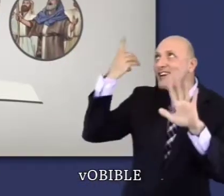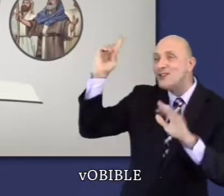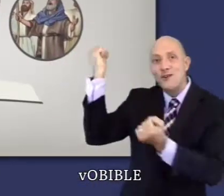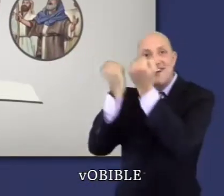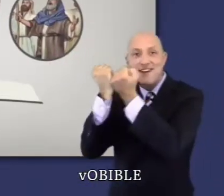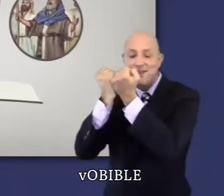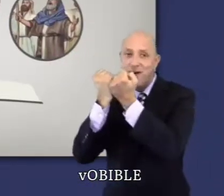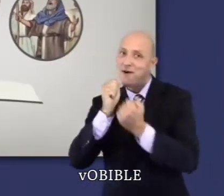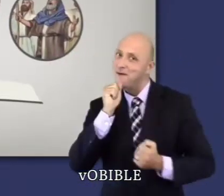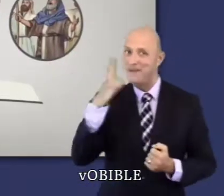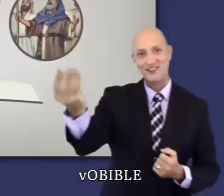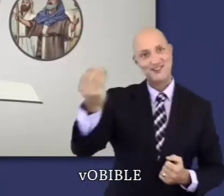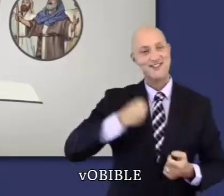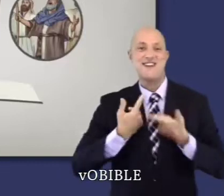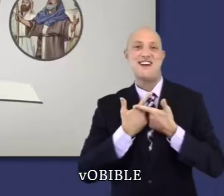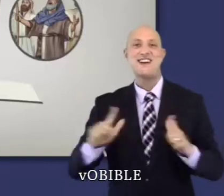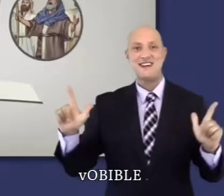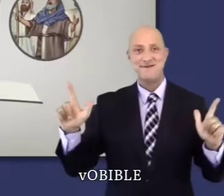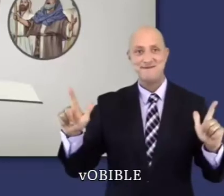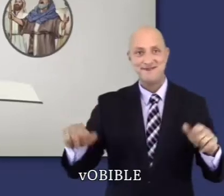prochaine qu'apportera le royaume de Dieu.